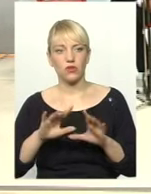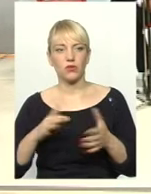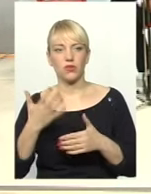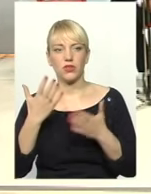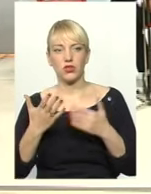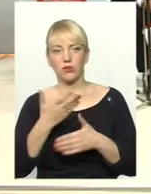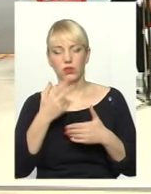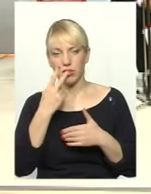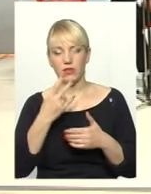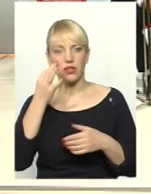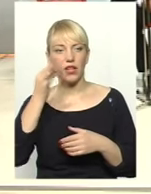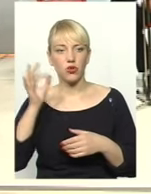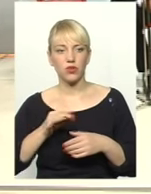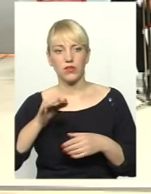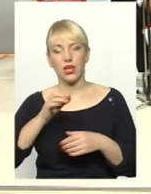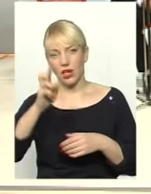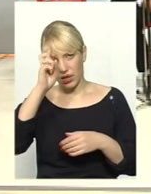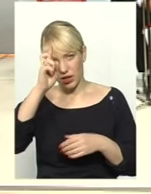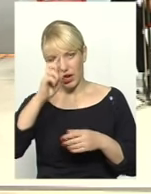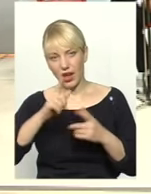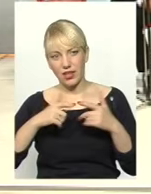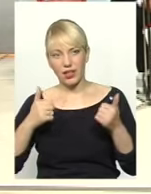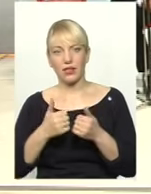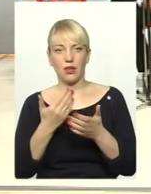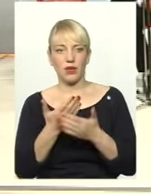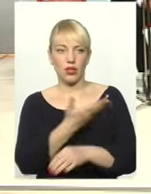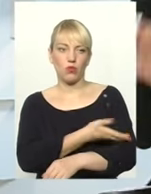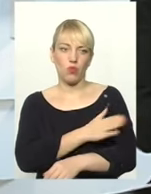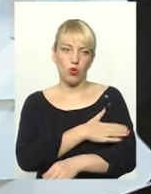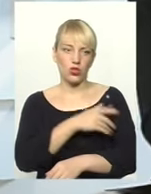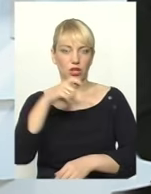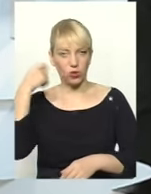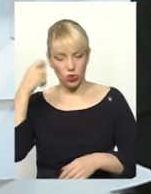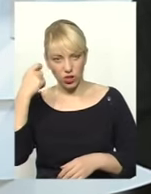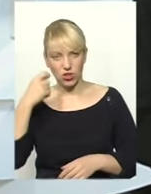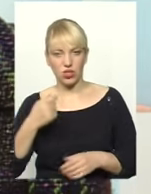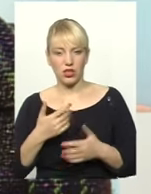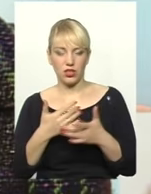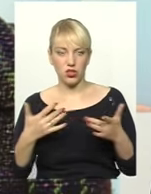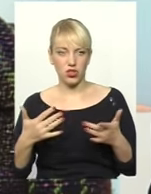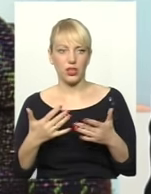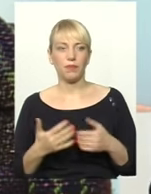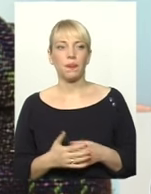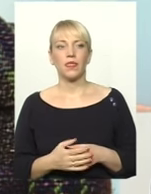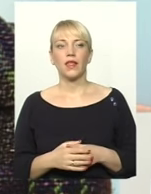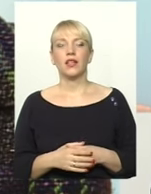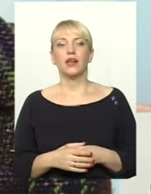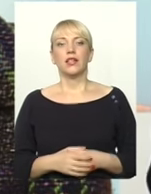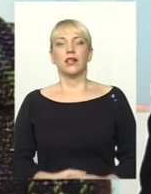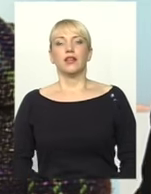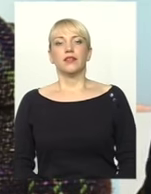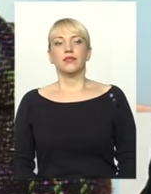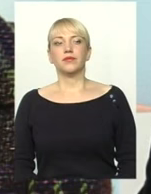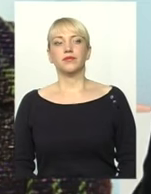Якщо ми дивимося на досвід країн, тої самої Польщі. Туреччини, Польщі. Польщі і так далі. Не будемо вже казати про країну АРС.